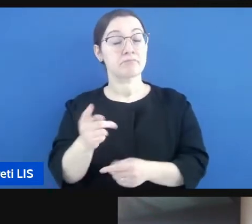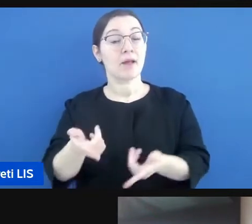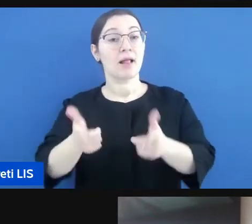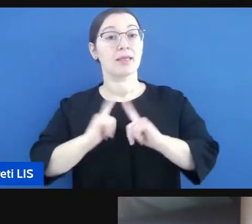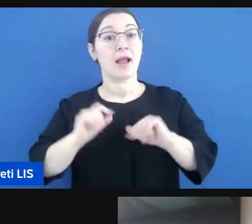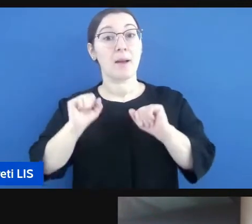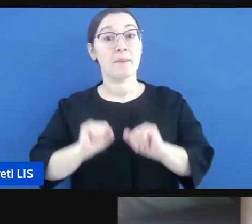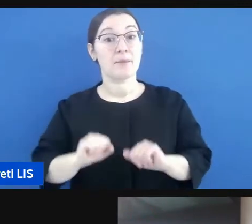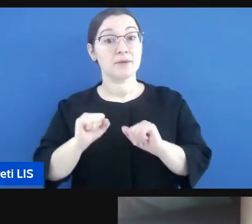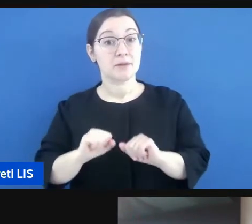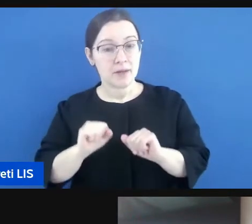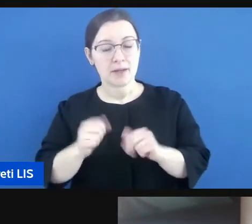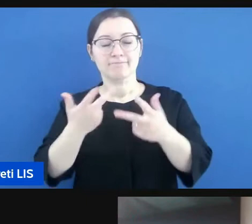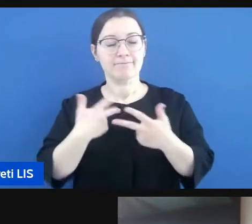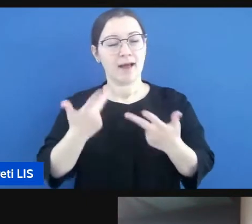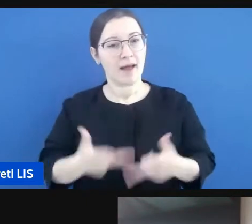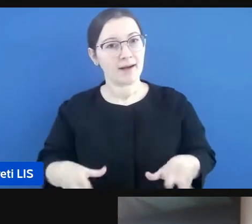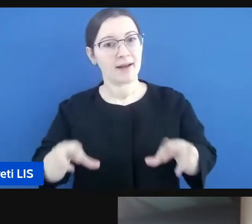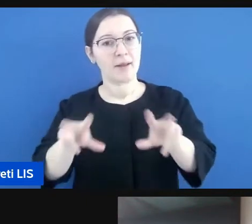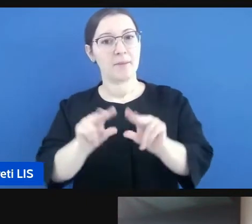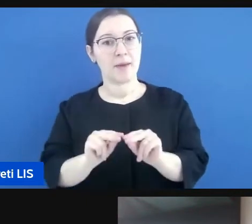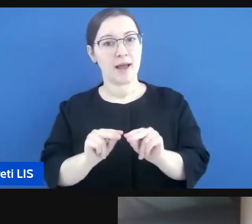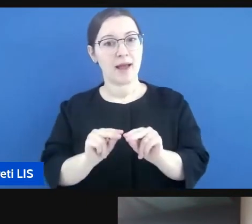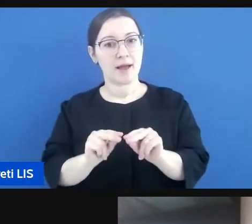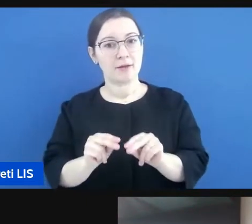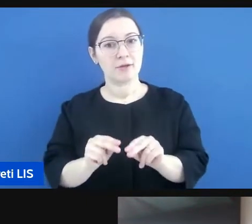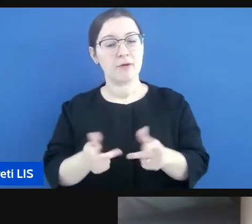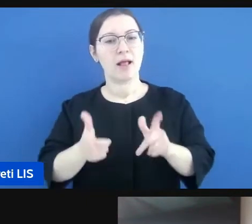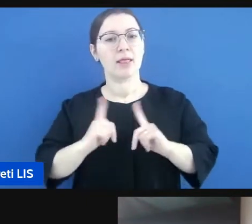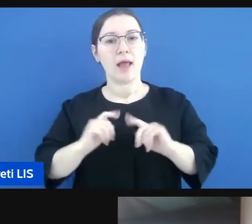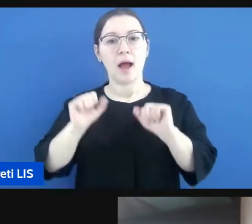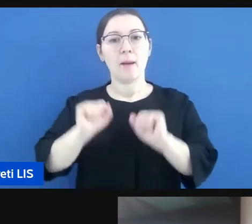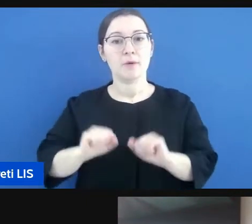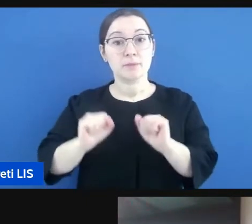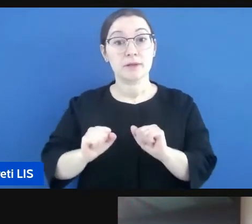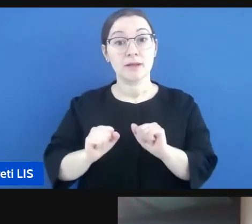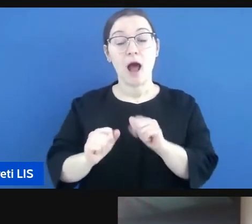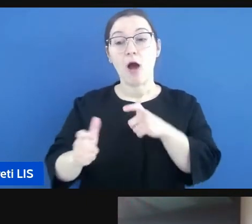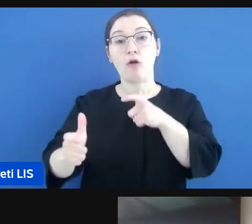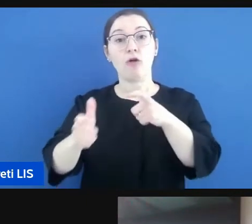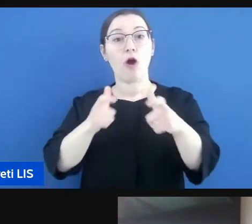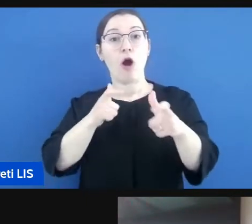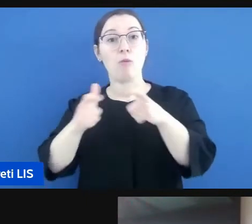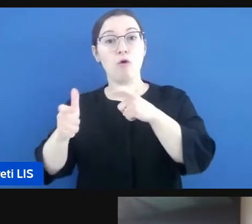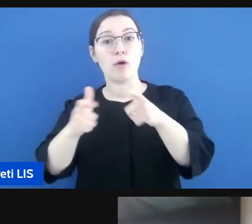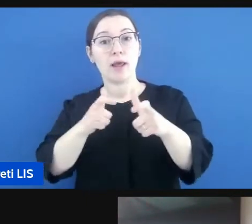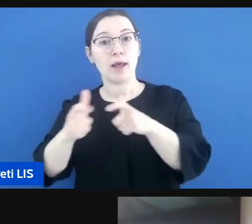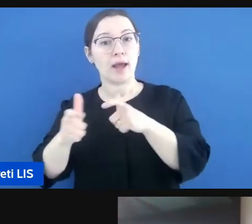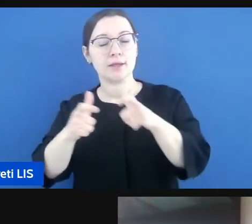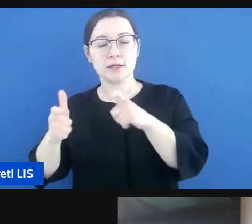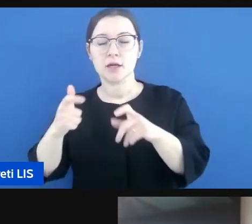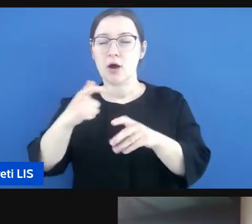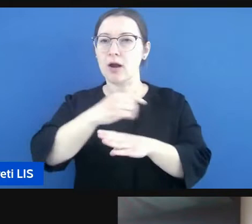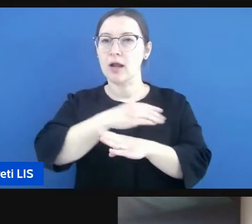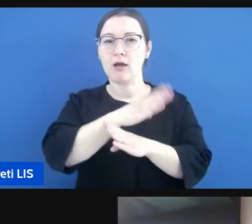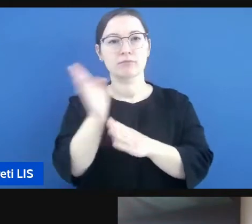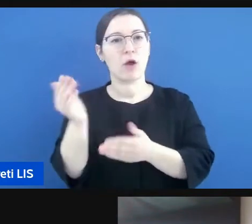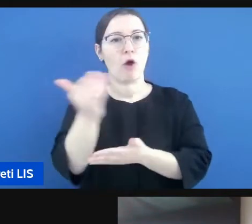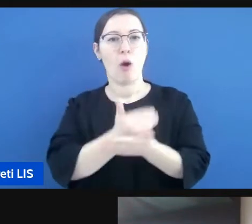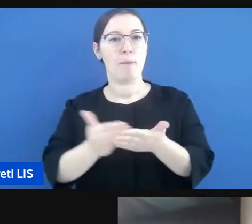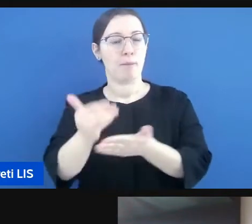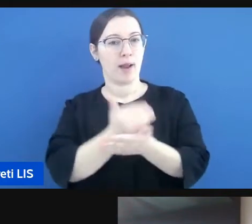possibilità ripeto di valutare l'aspetto comunicativo a 360 gradi grazie